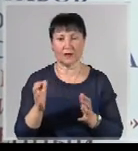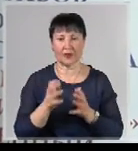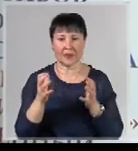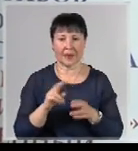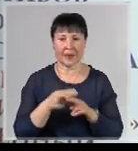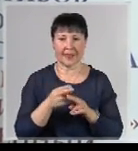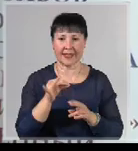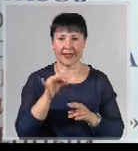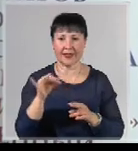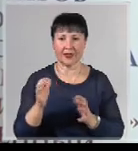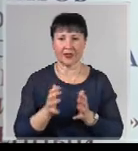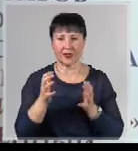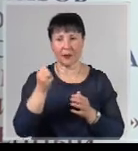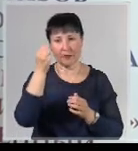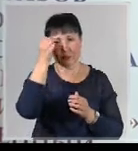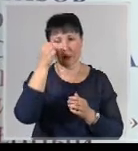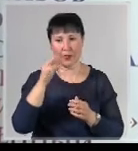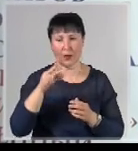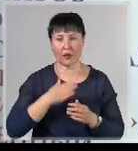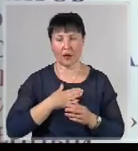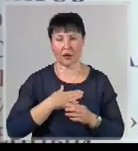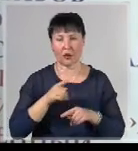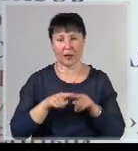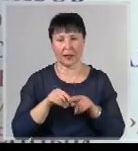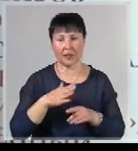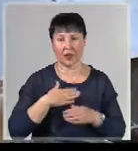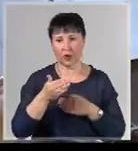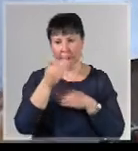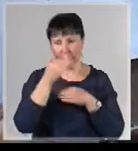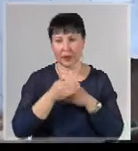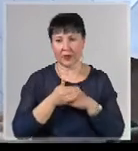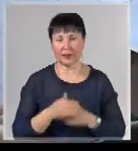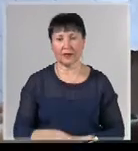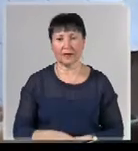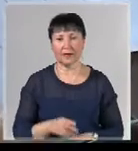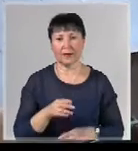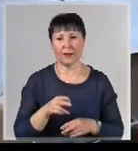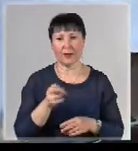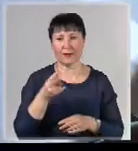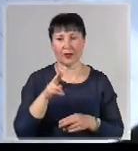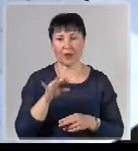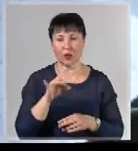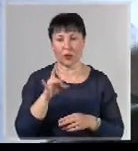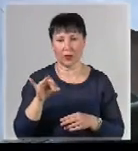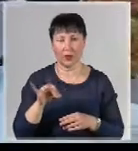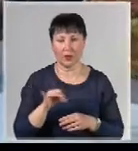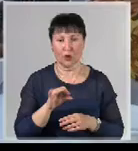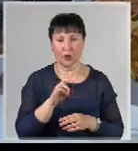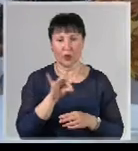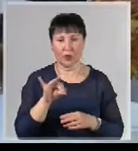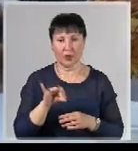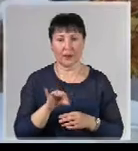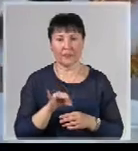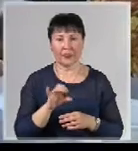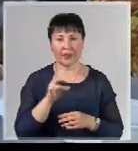я думаю, мы сохраним и память о наших родных, близких и о нашей истории. Подводя итоги конкурсных страстей, представитель жюри, заслуженная артистка